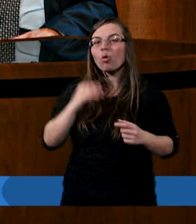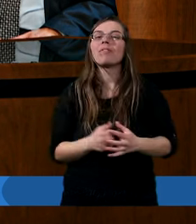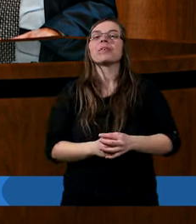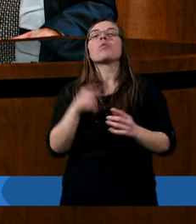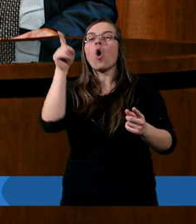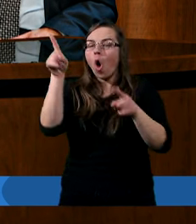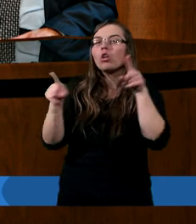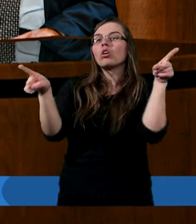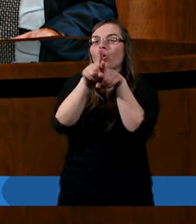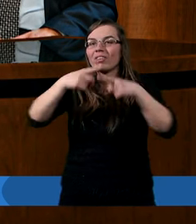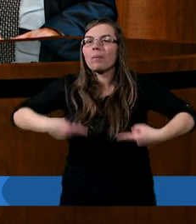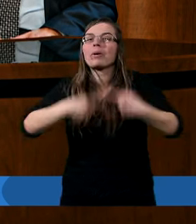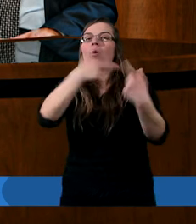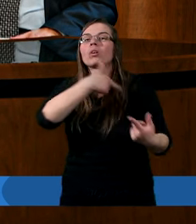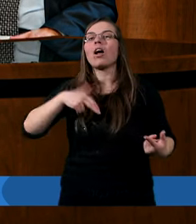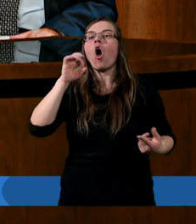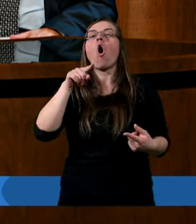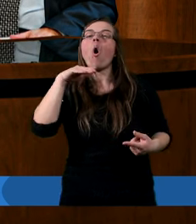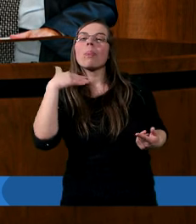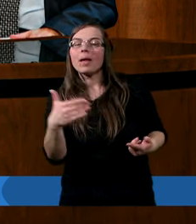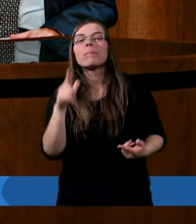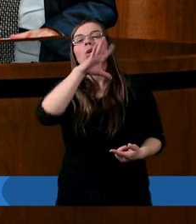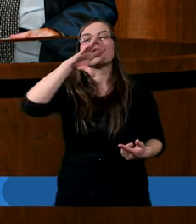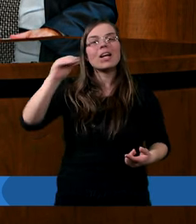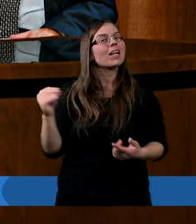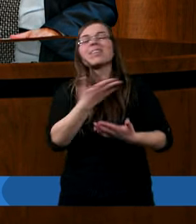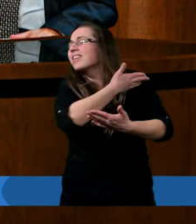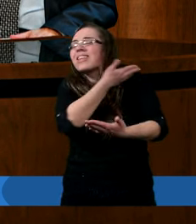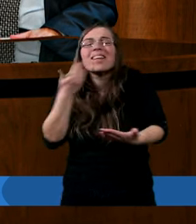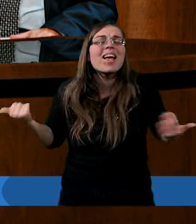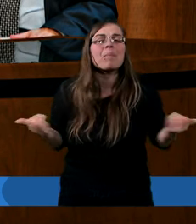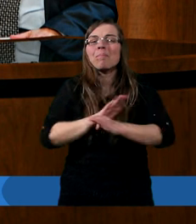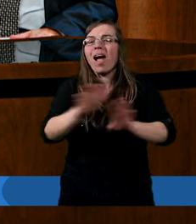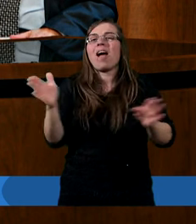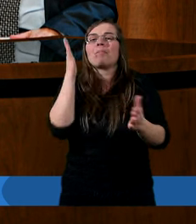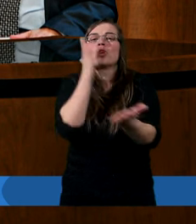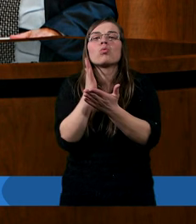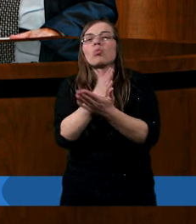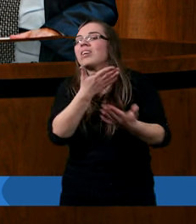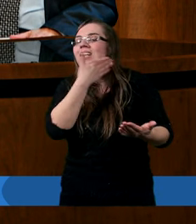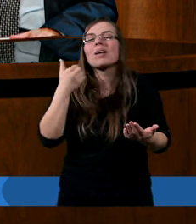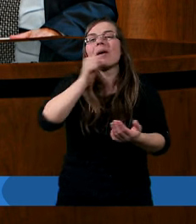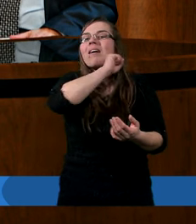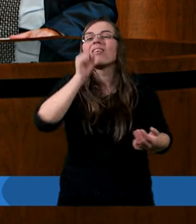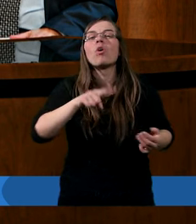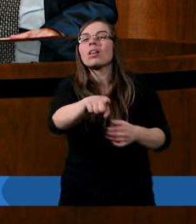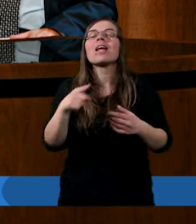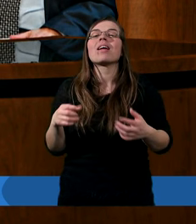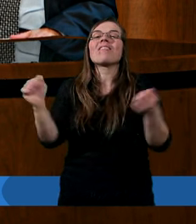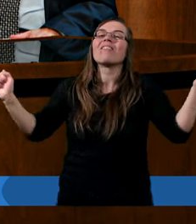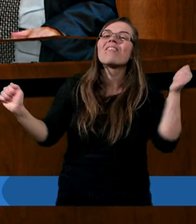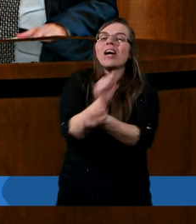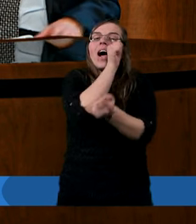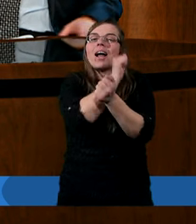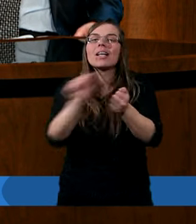On również przekonuje nas o tym, że nie mamy już do czynienia i nie mamy już tej walki,